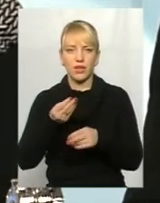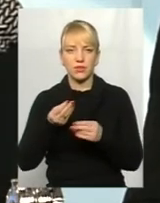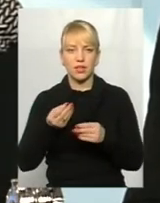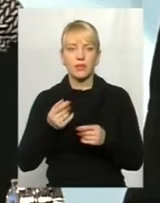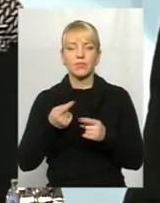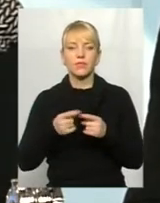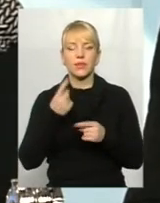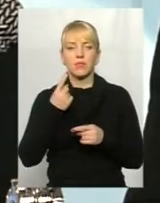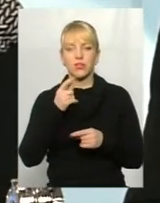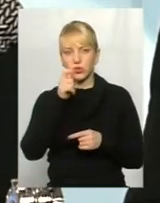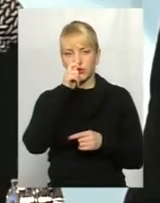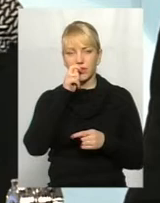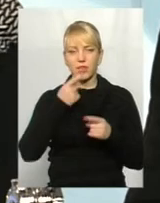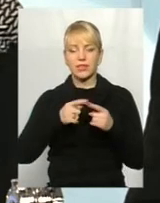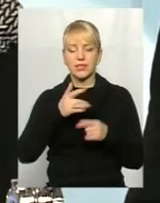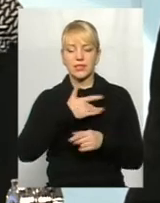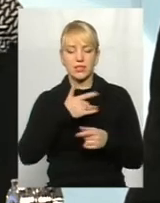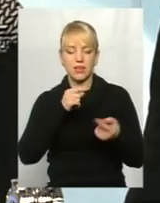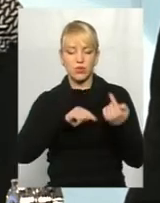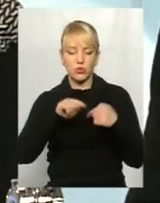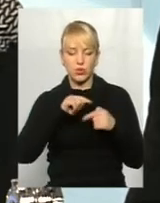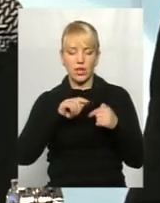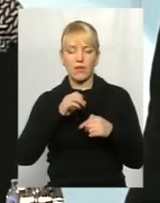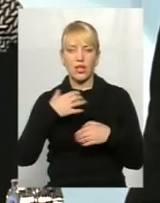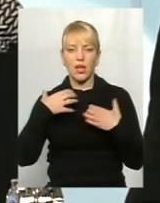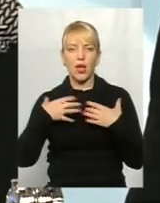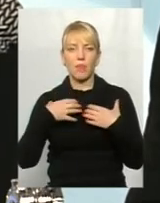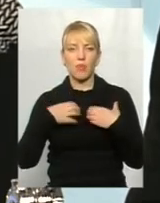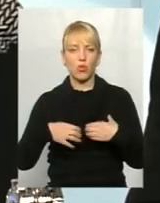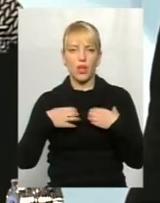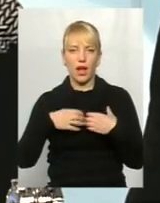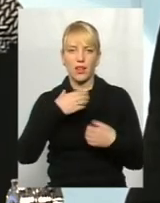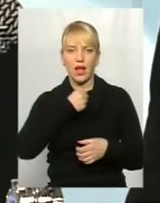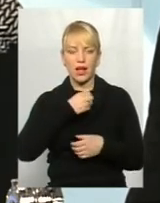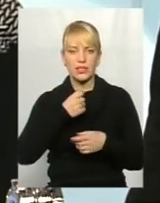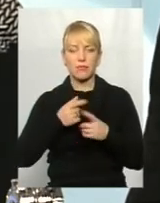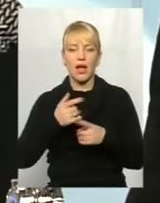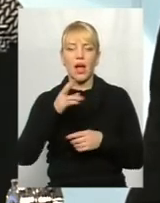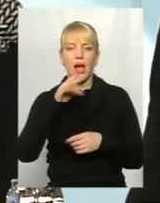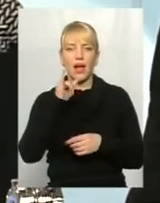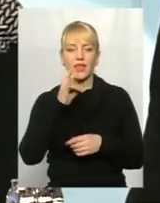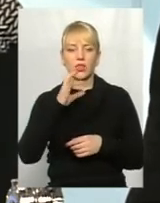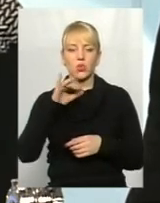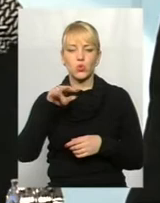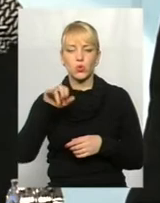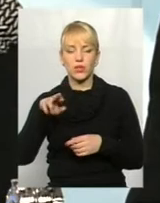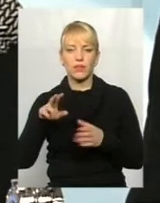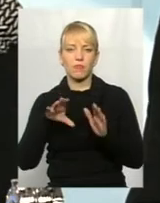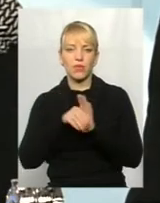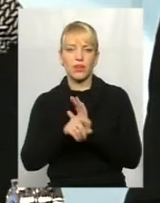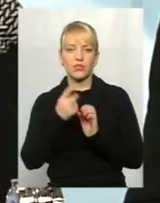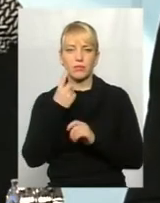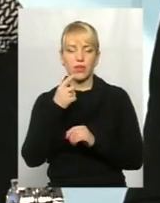Але з 1 квітня це серцево-судинні і бронхіальна астма. По цукровому діабету запроваджується буквально на наступному тижні, з 1 лютого.